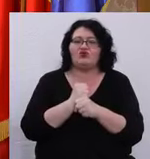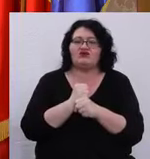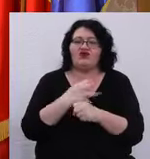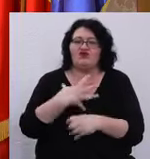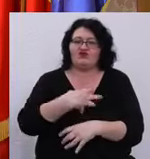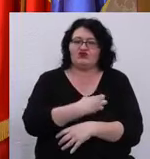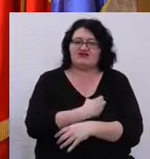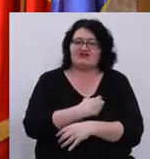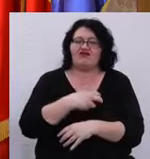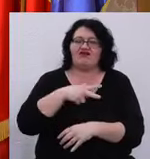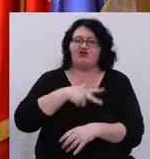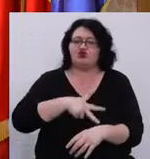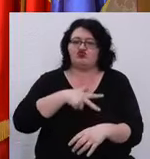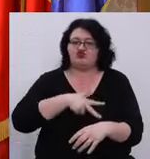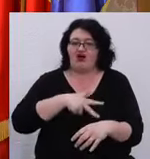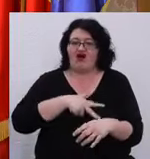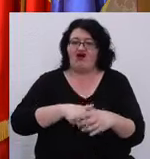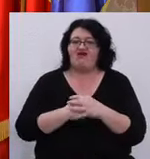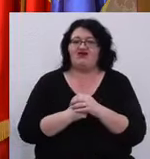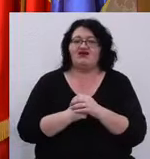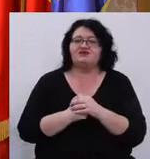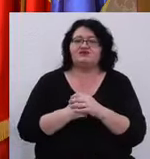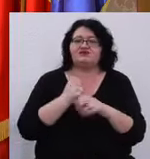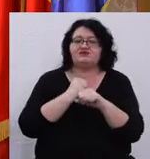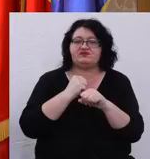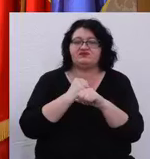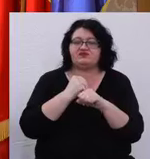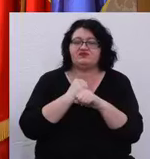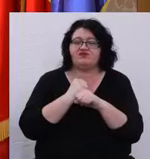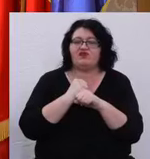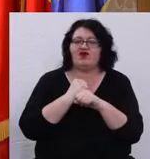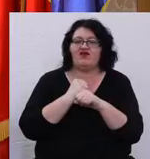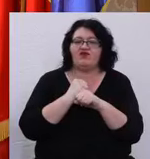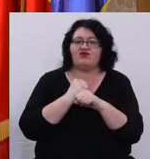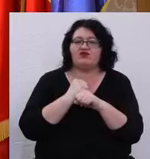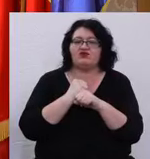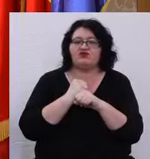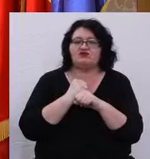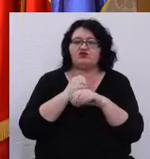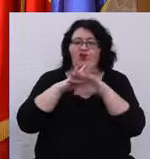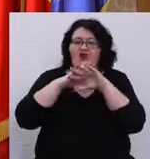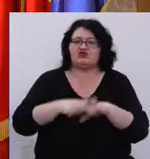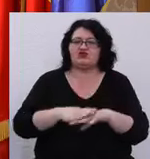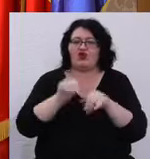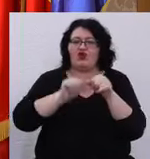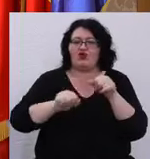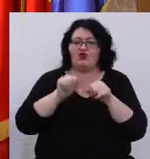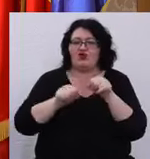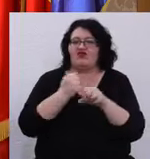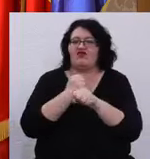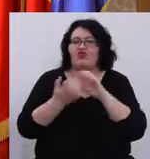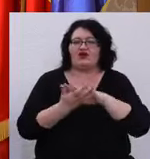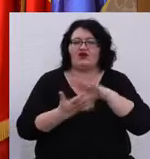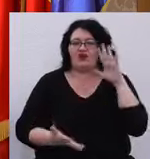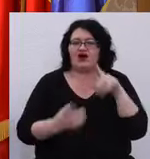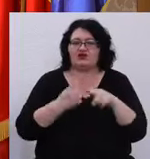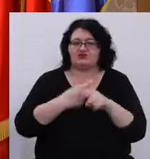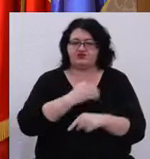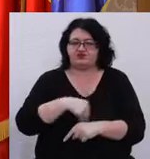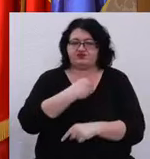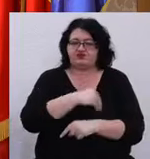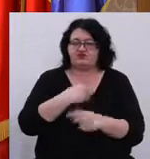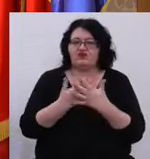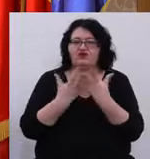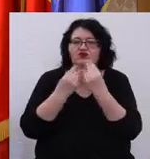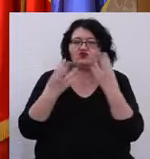frustrare socială, au creat o presiune economică foarte mare și au creat o neliniște